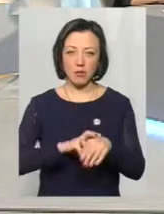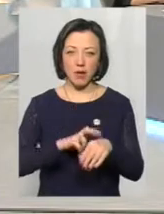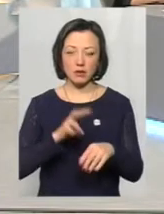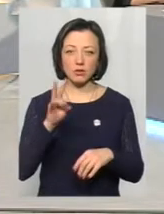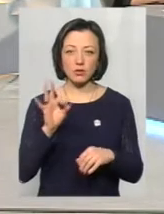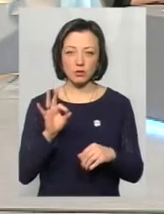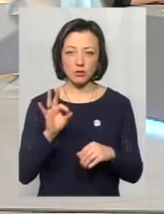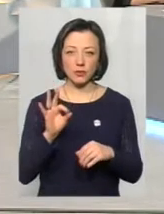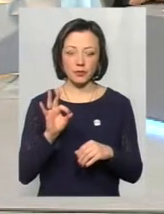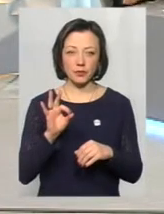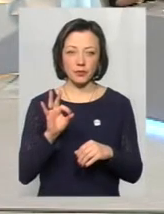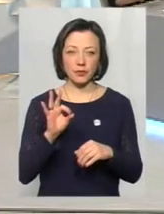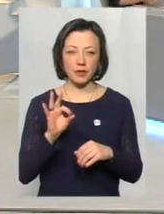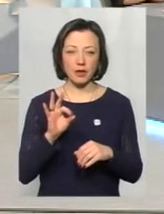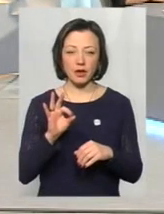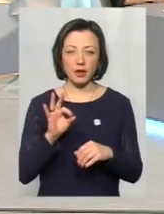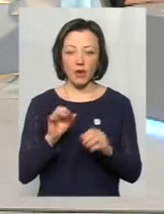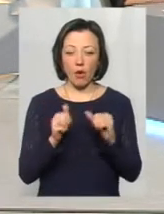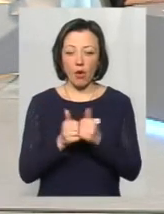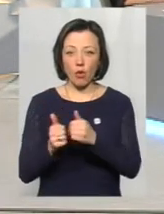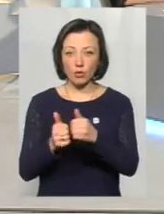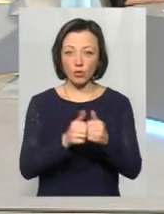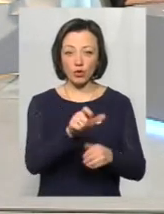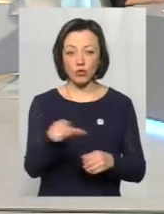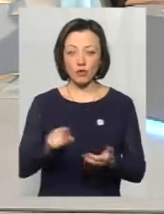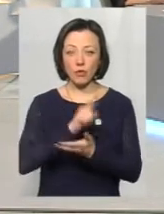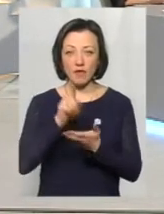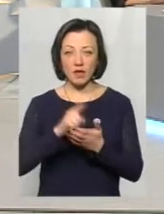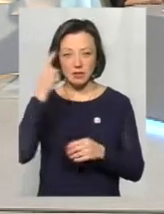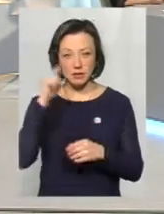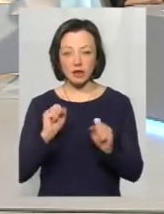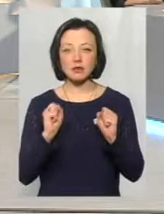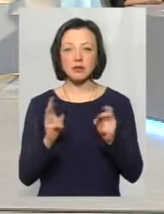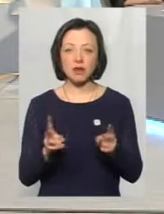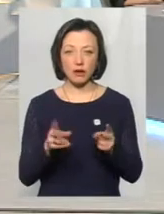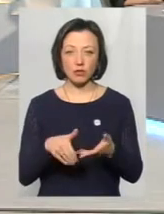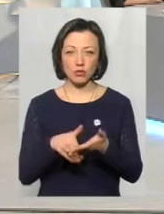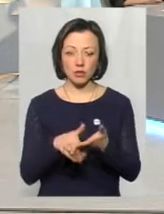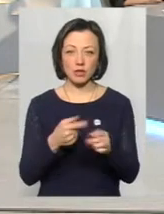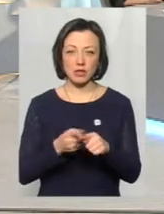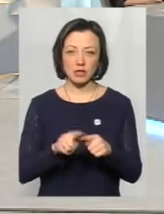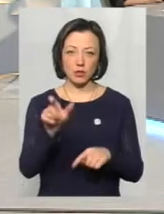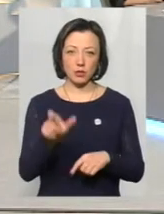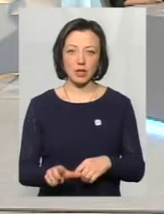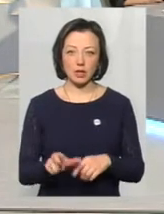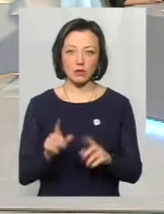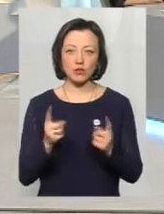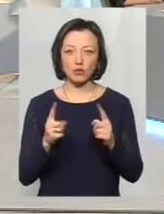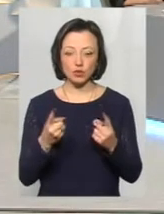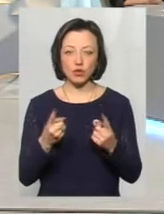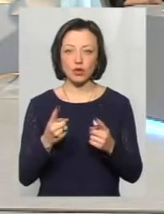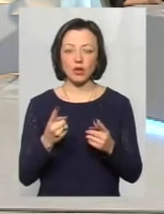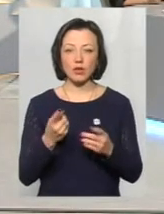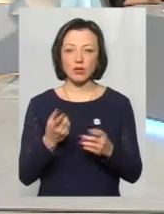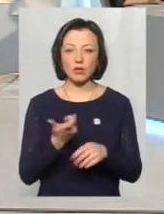але оточуючі повинні знати, як допомогти цій людині, тому, що